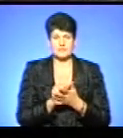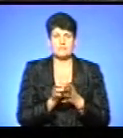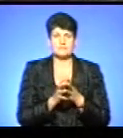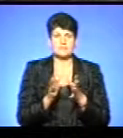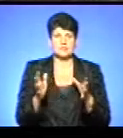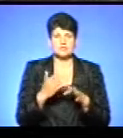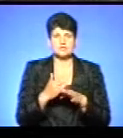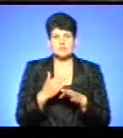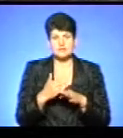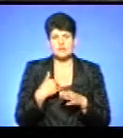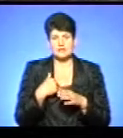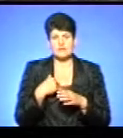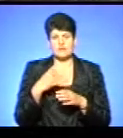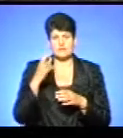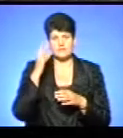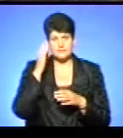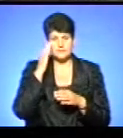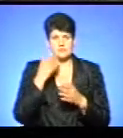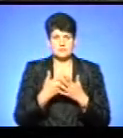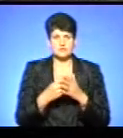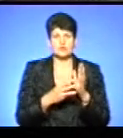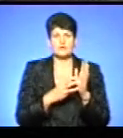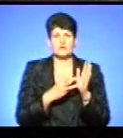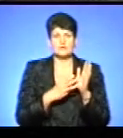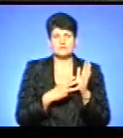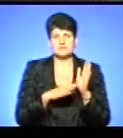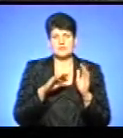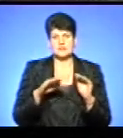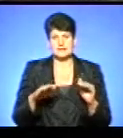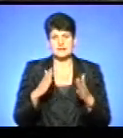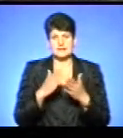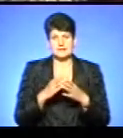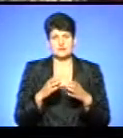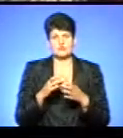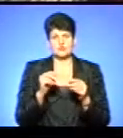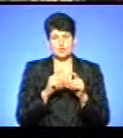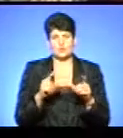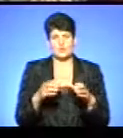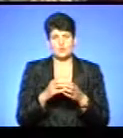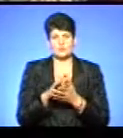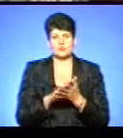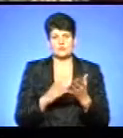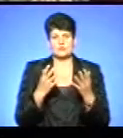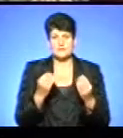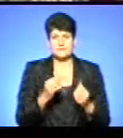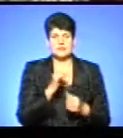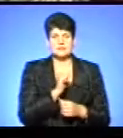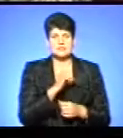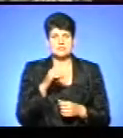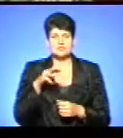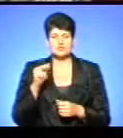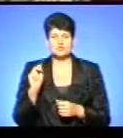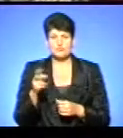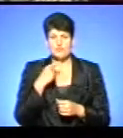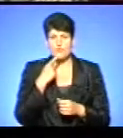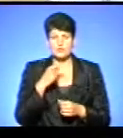частина, я так рахую, десь біля 80 дітей все-таки в школі на групу продовженого дня. Андрій Семчук каже, що попит батьків